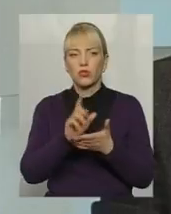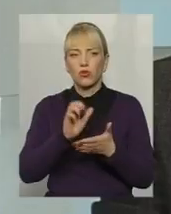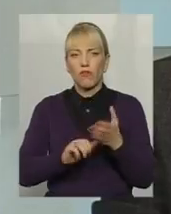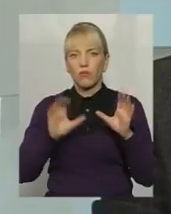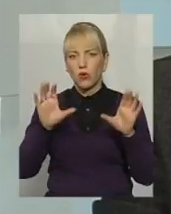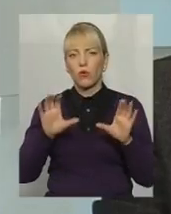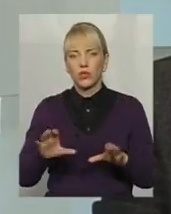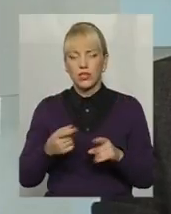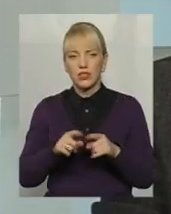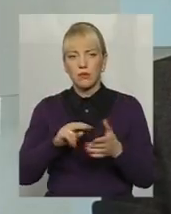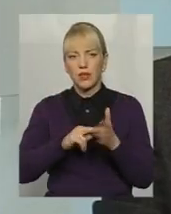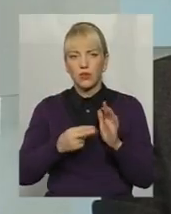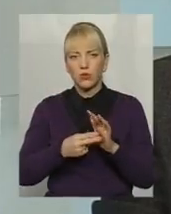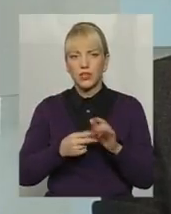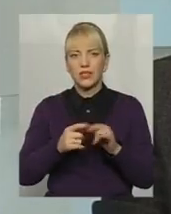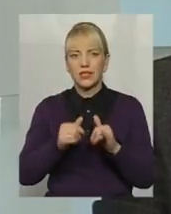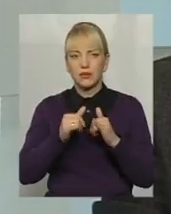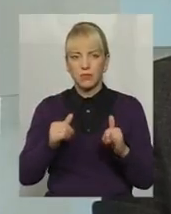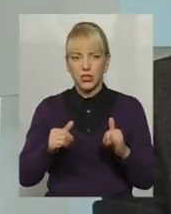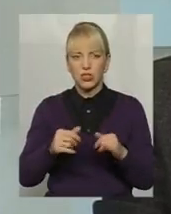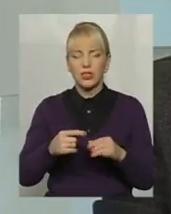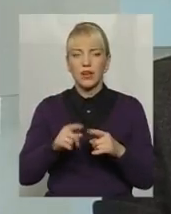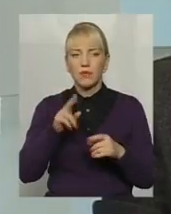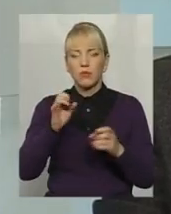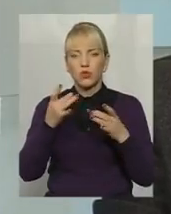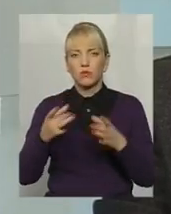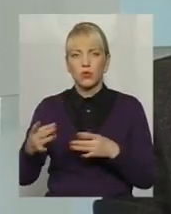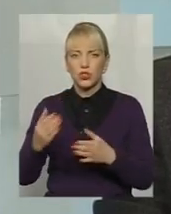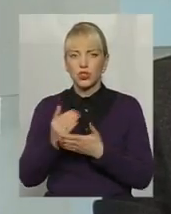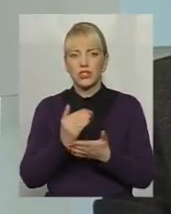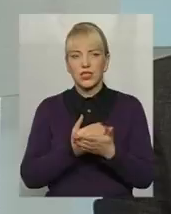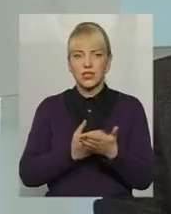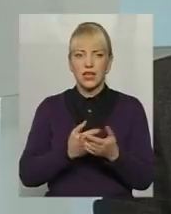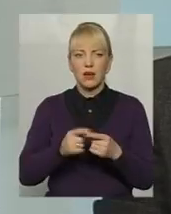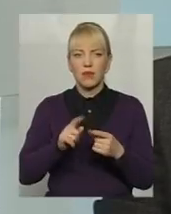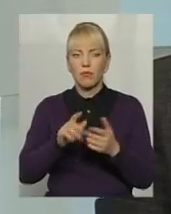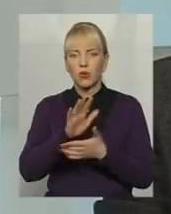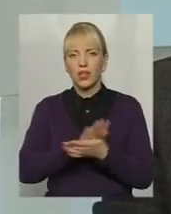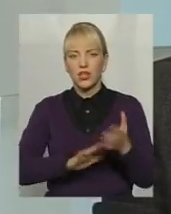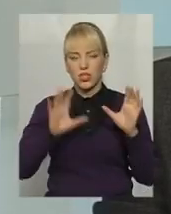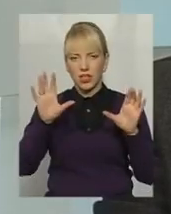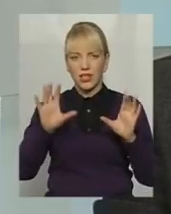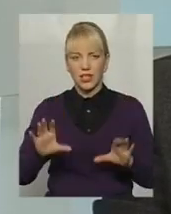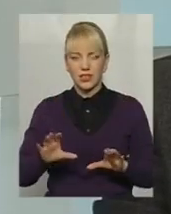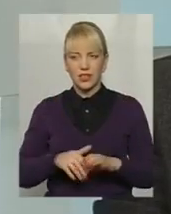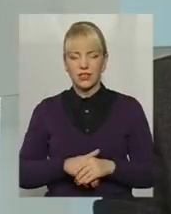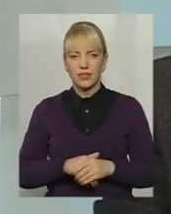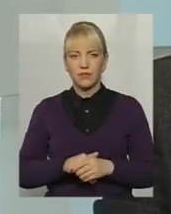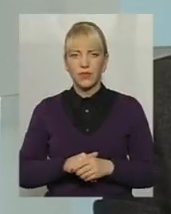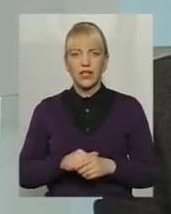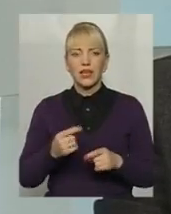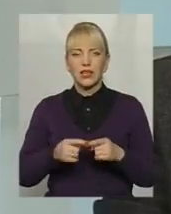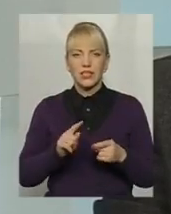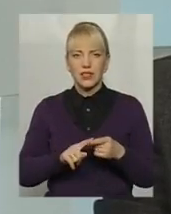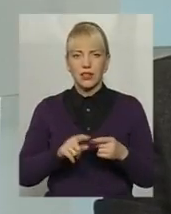планується якраз по спрощеній системі, подальшої її лібералізації. Я думаю, що все-таки